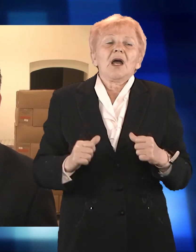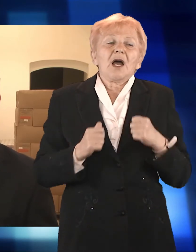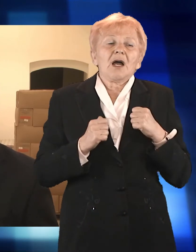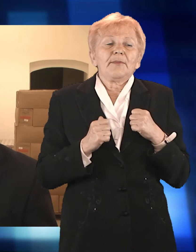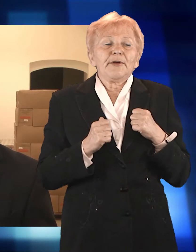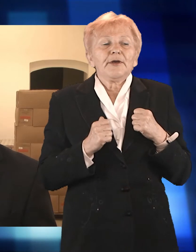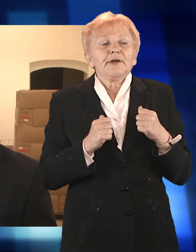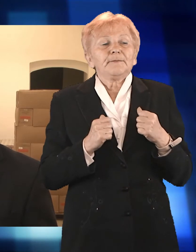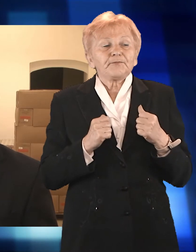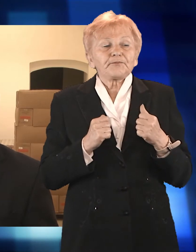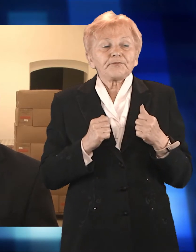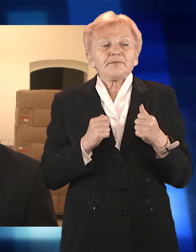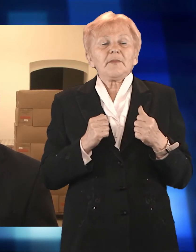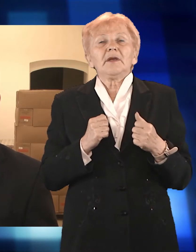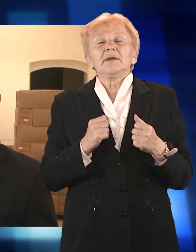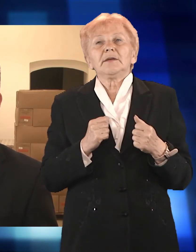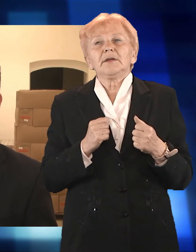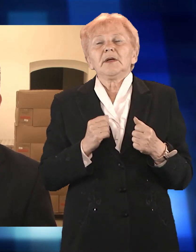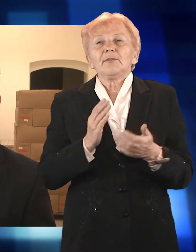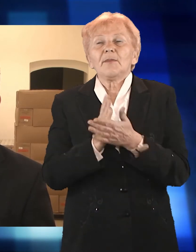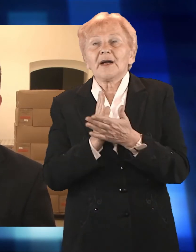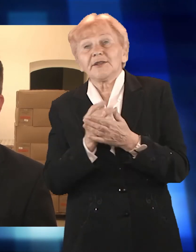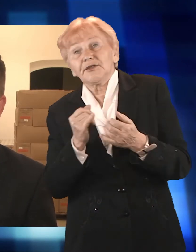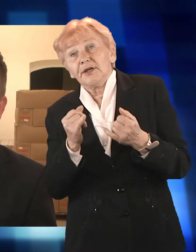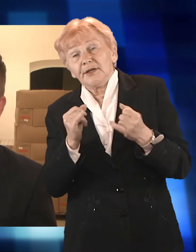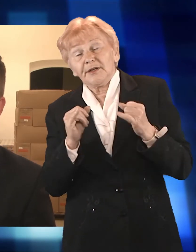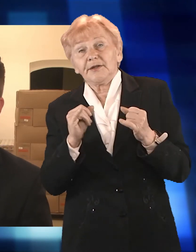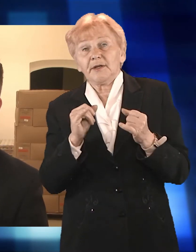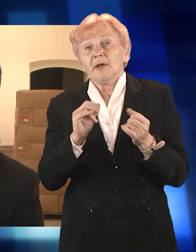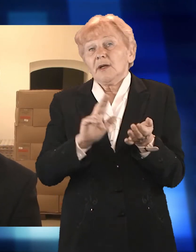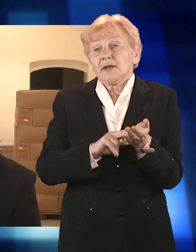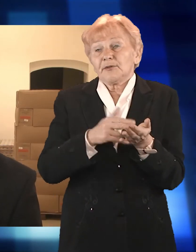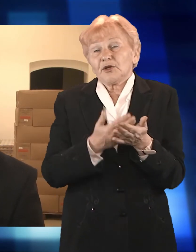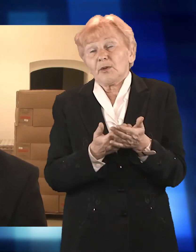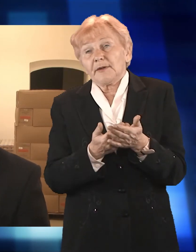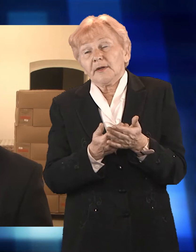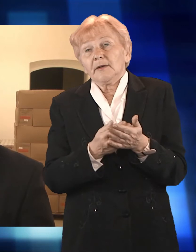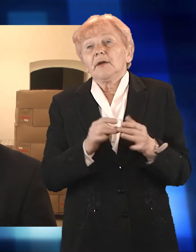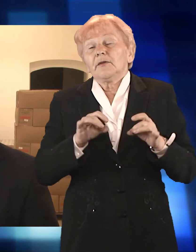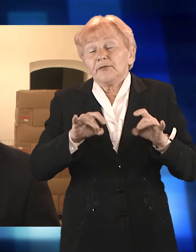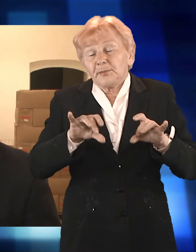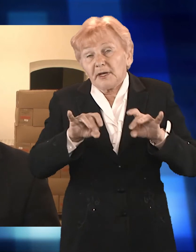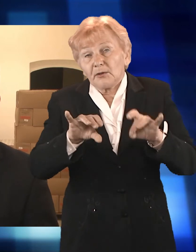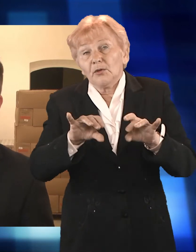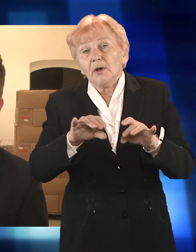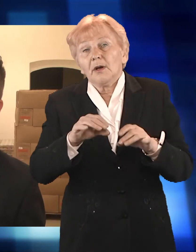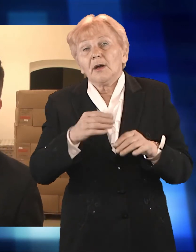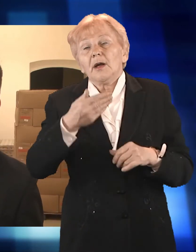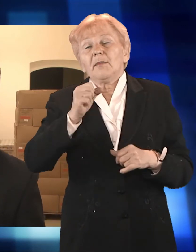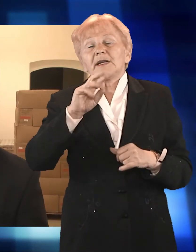Potem były kolejne zbiórki, była zbiórka na Michasia, Junke, to było podczas trzeciego Rafako Półmaratonu.